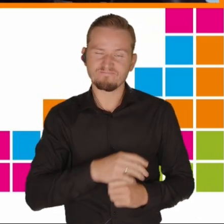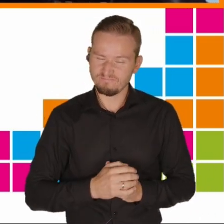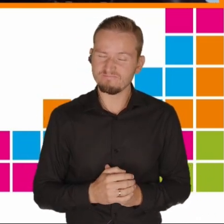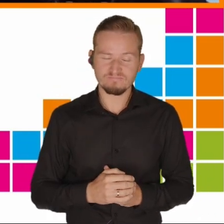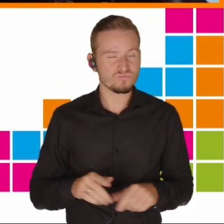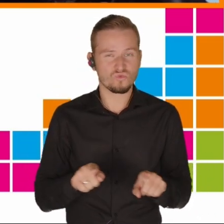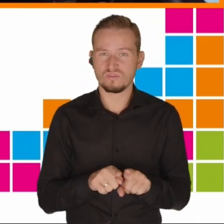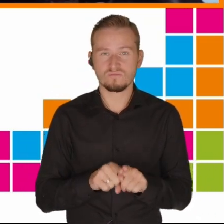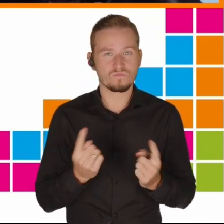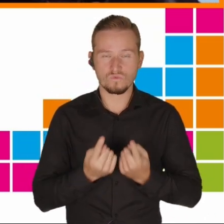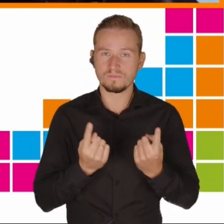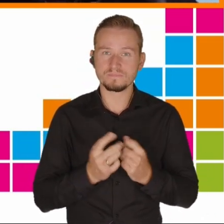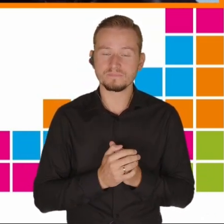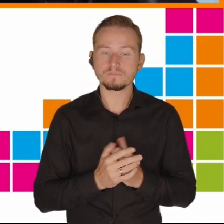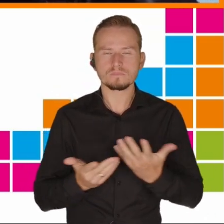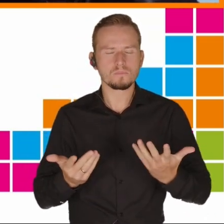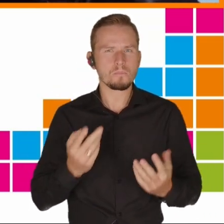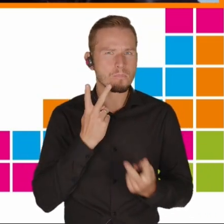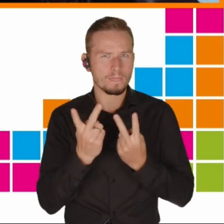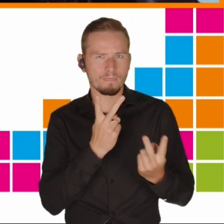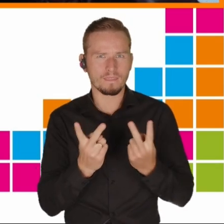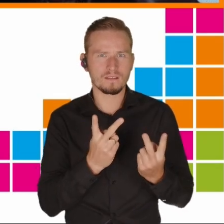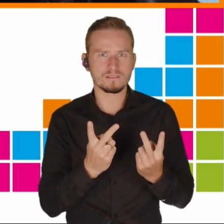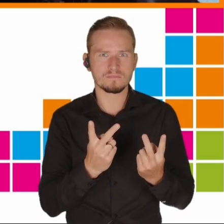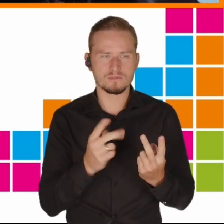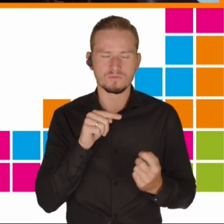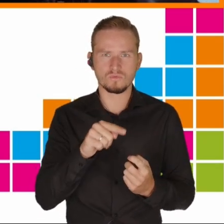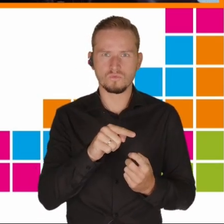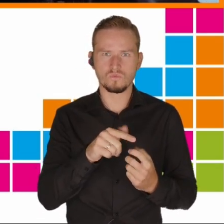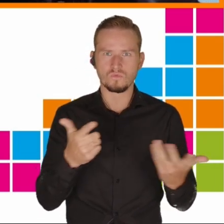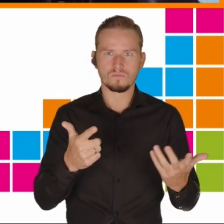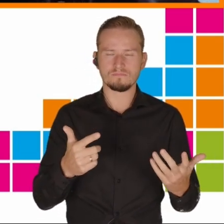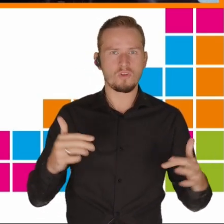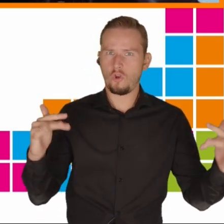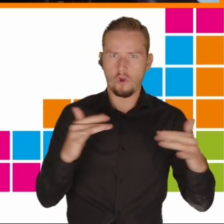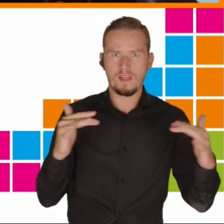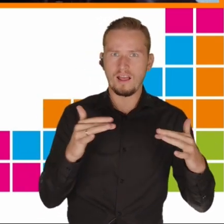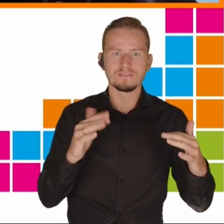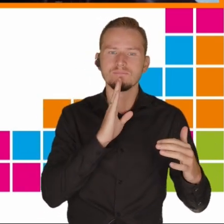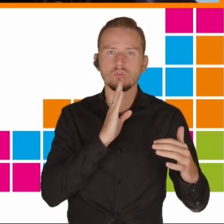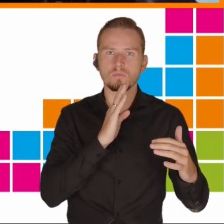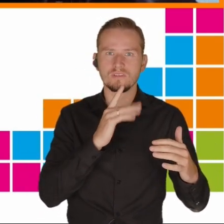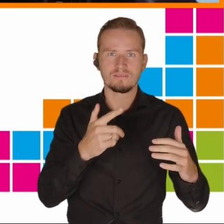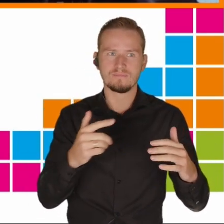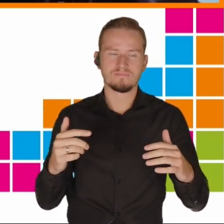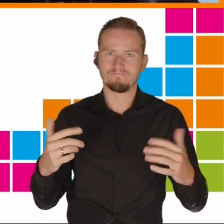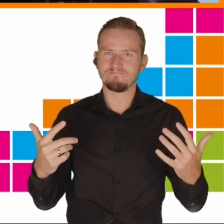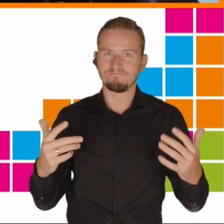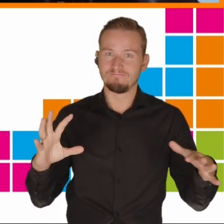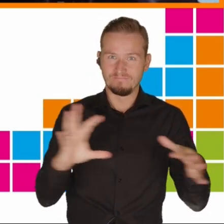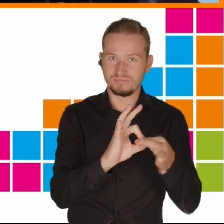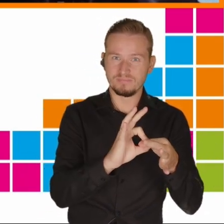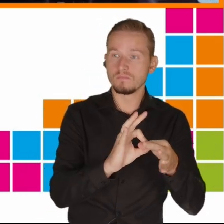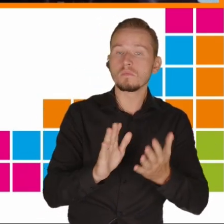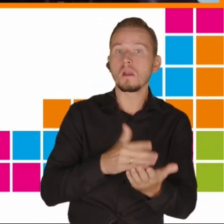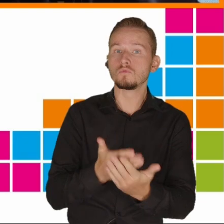Widzimy tutaj pozytywną korelację. Im więcej czasu